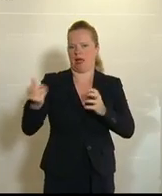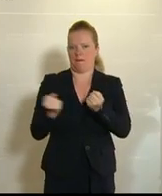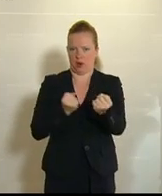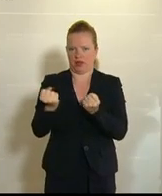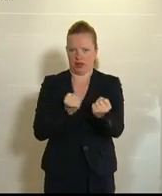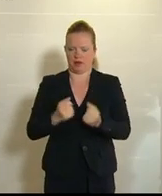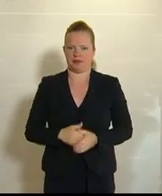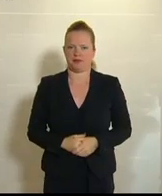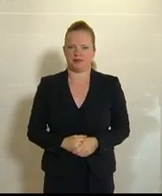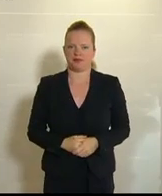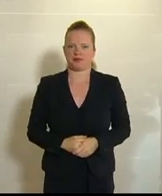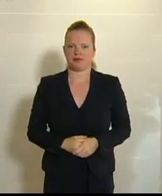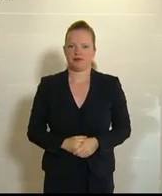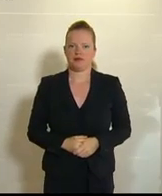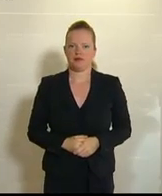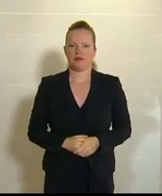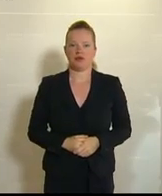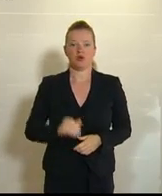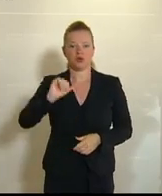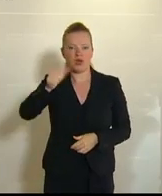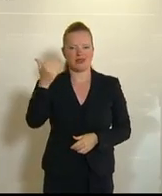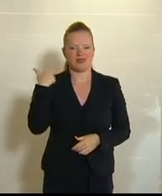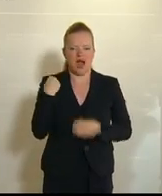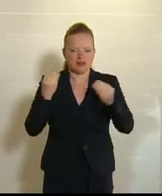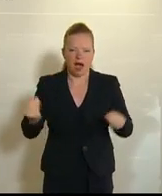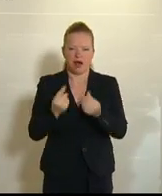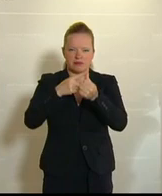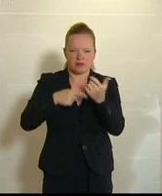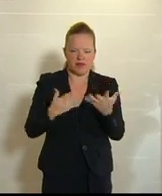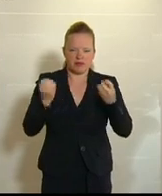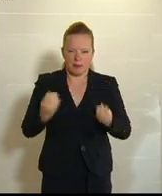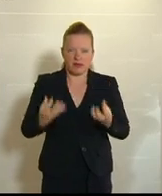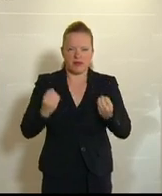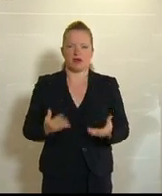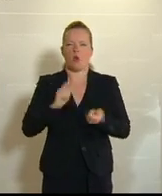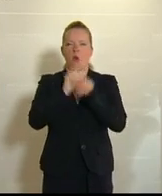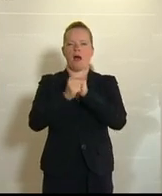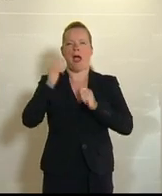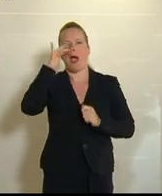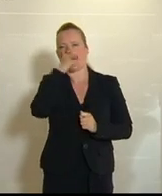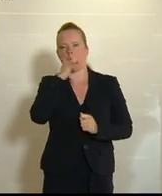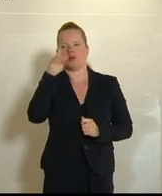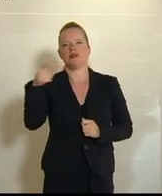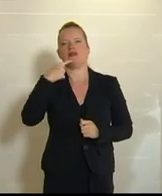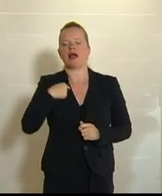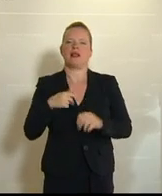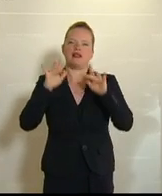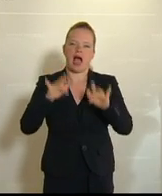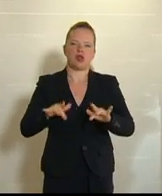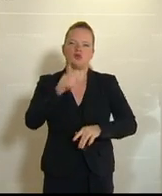zuerst haben Sie die Dinge verharmlost und schön geredet. Stichwort, wir haben zu wenig